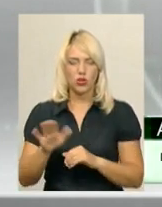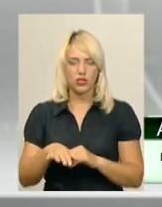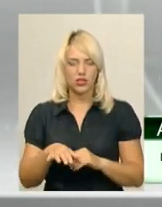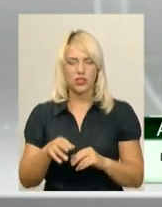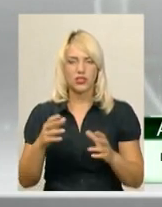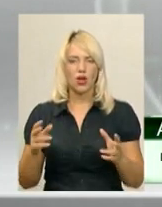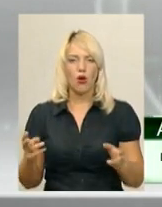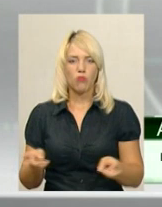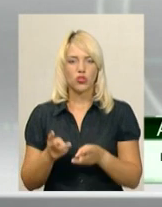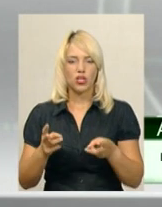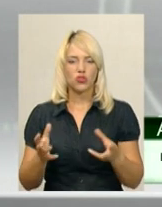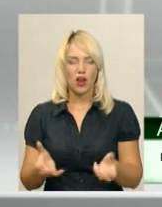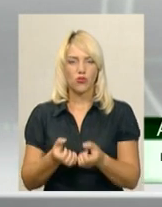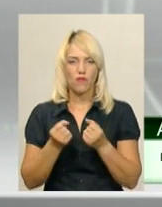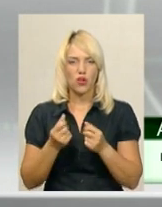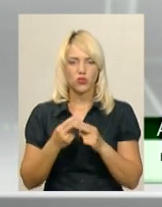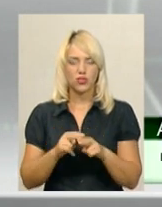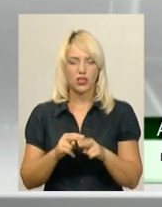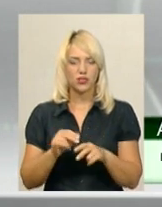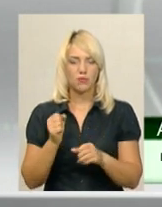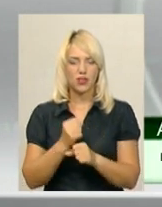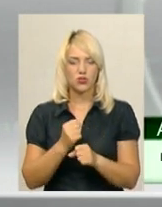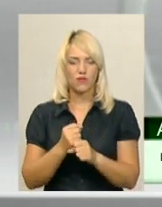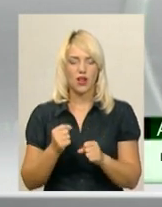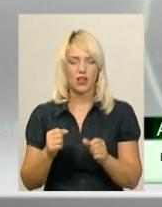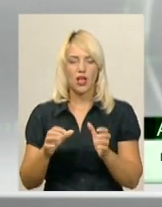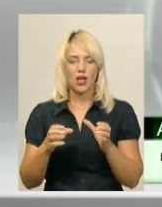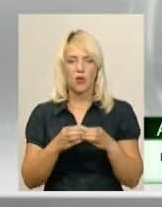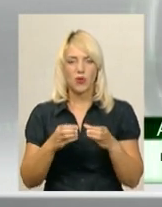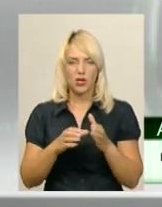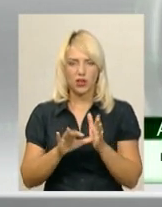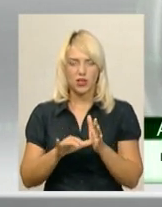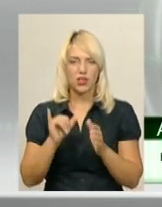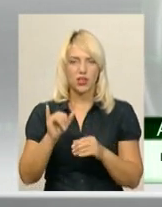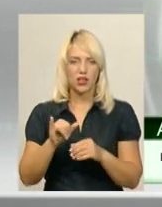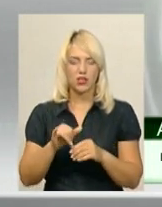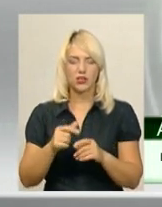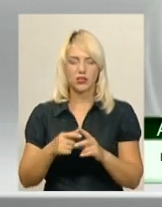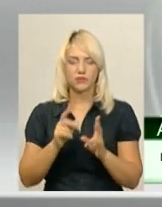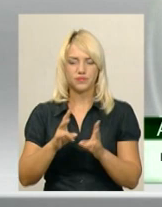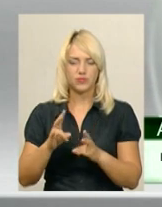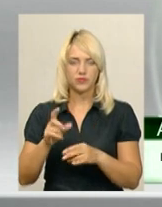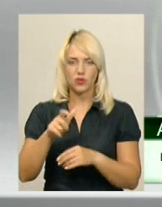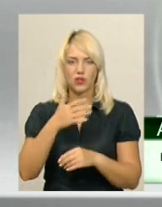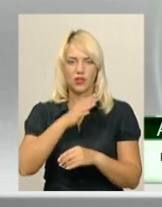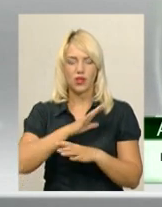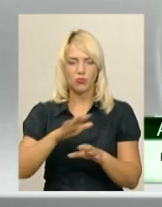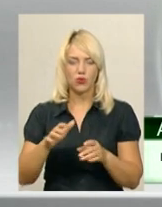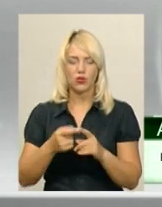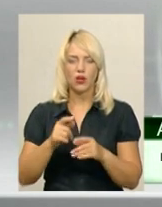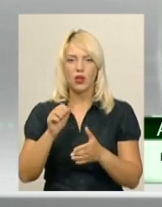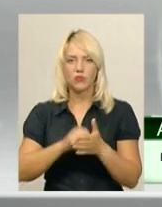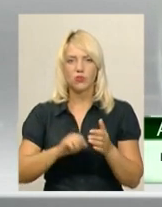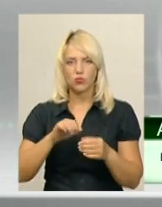складу. Працювала мобільна оперативна група, загиблих, травмованих не було. І ймовірна причина, що розглядається – це коротке